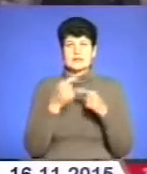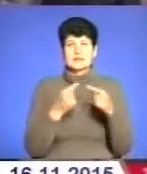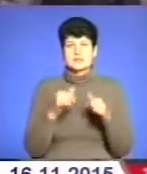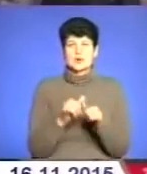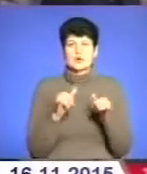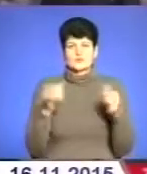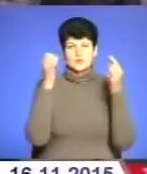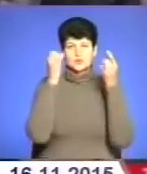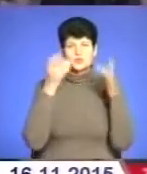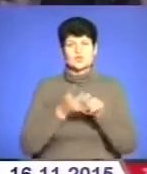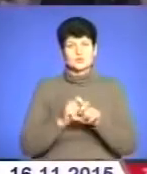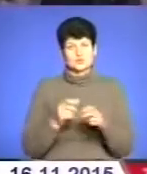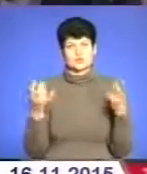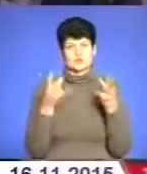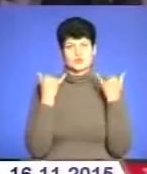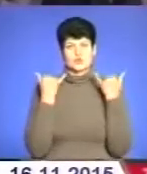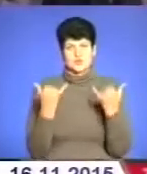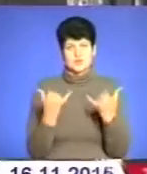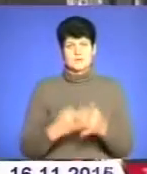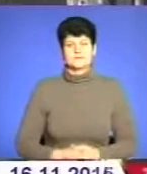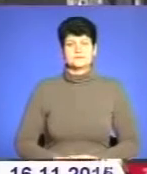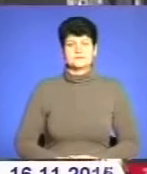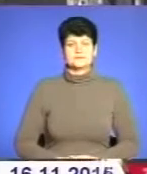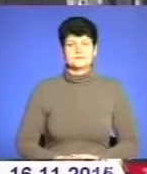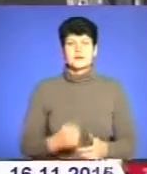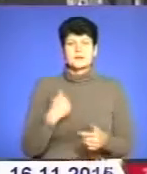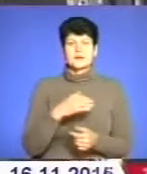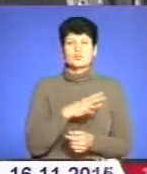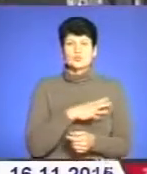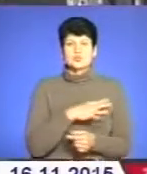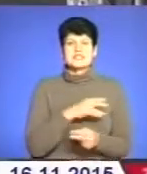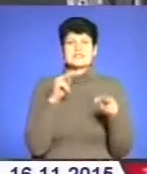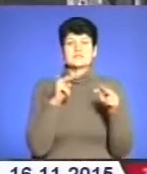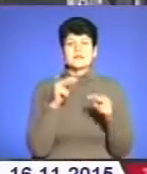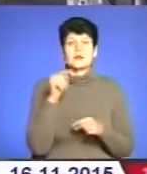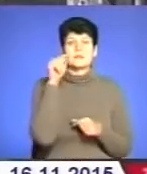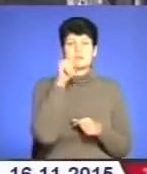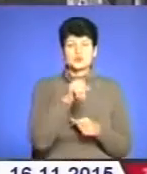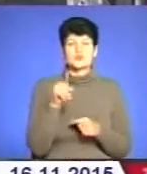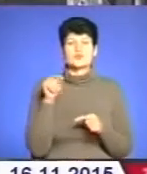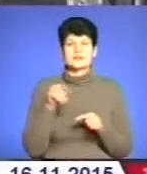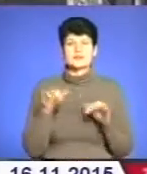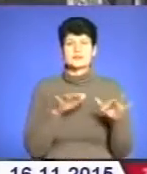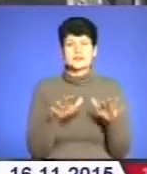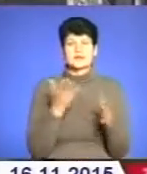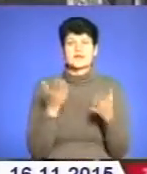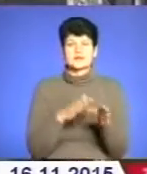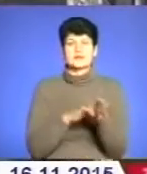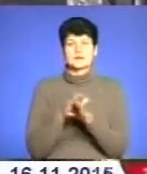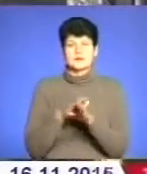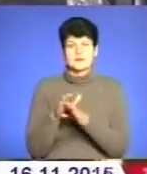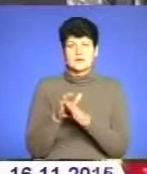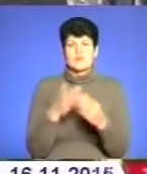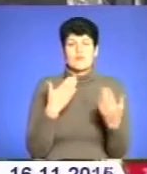культури дуже потрібні сьогодні. Ми були свідками того, що ті дії, котрі вчинялися по